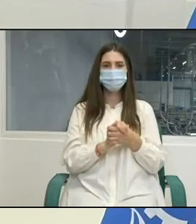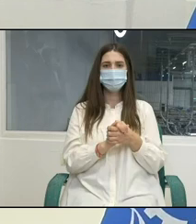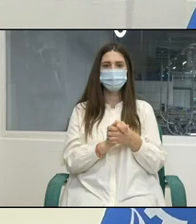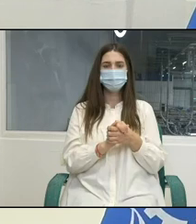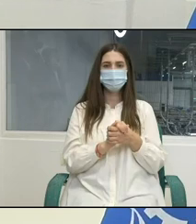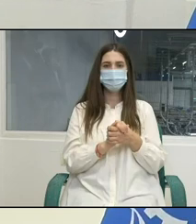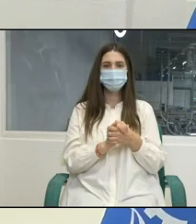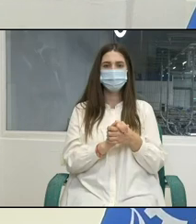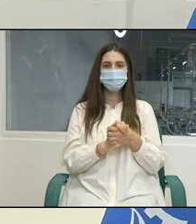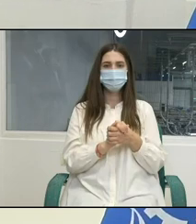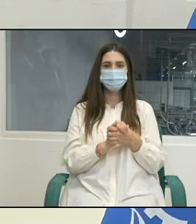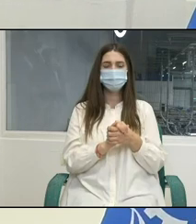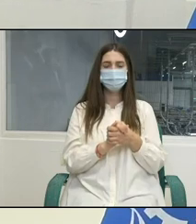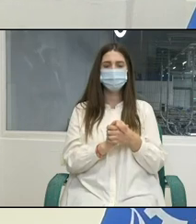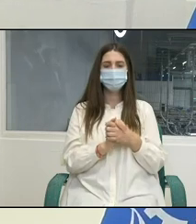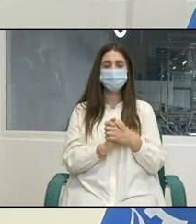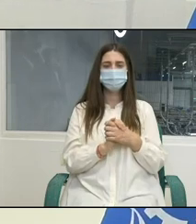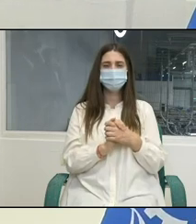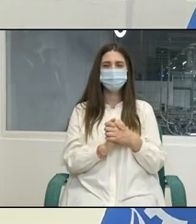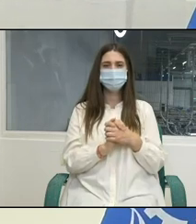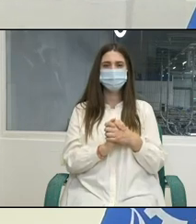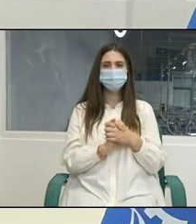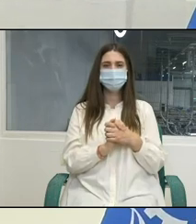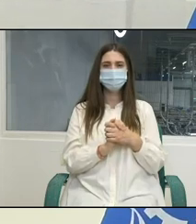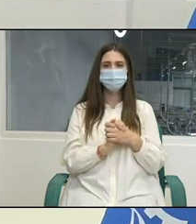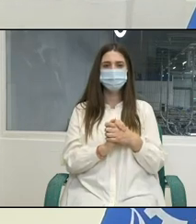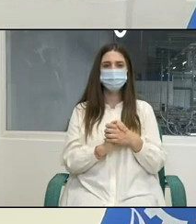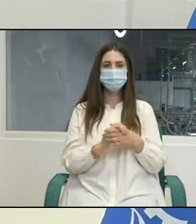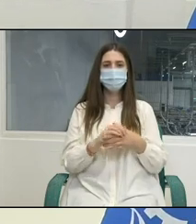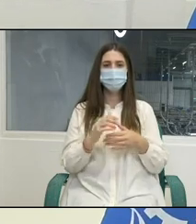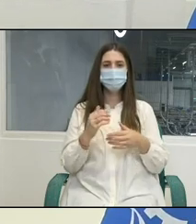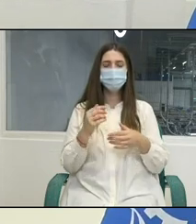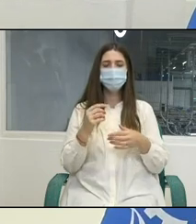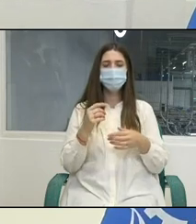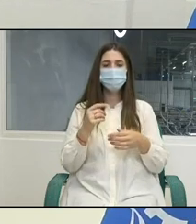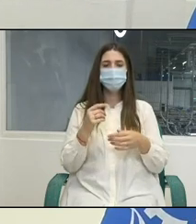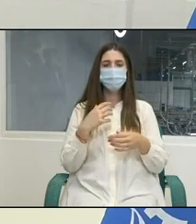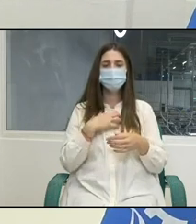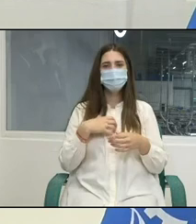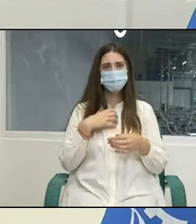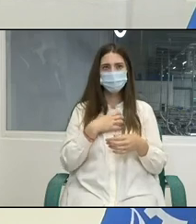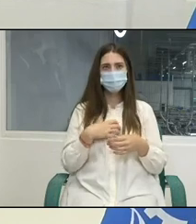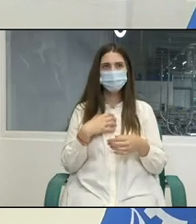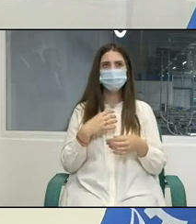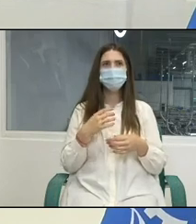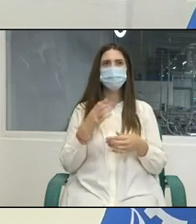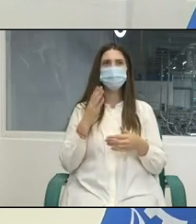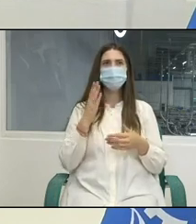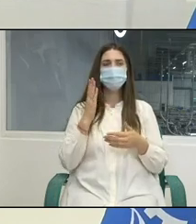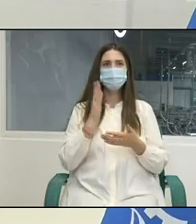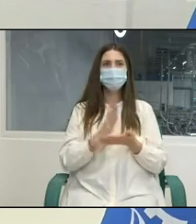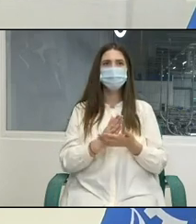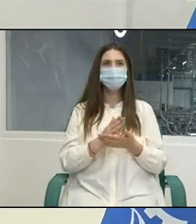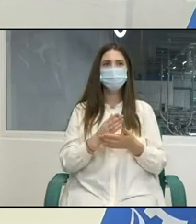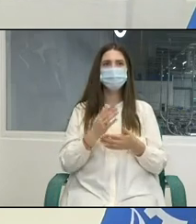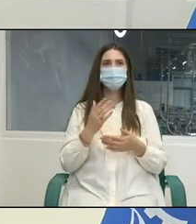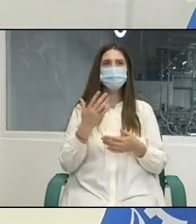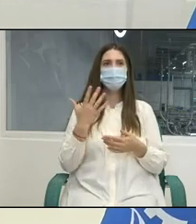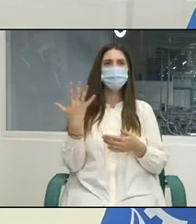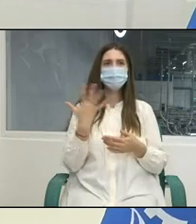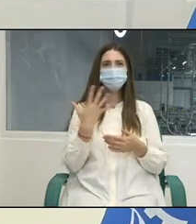de relații tripartite. Menționăm că este deja al cincilea program